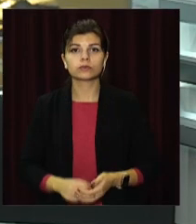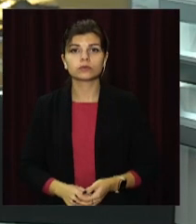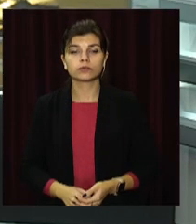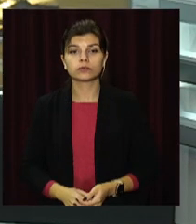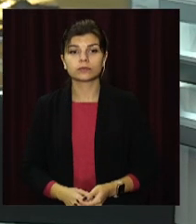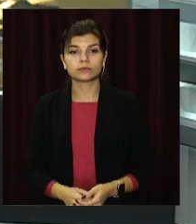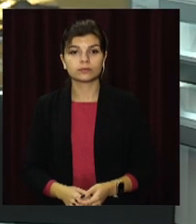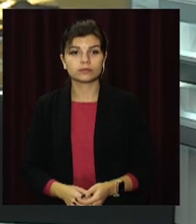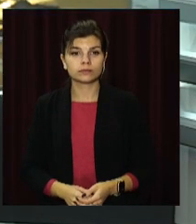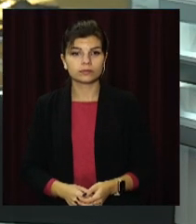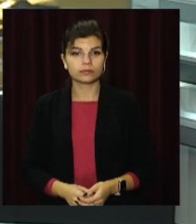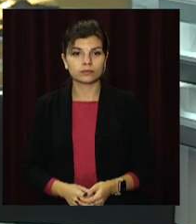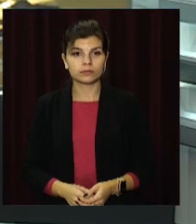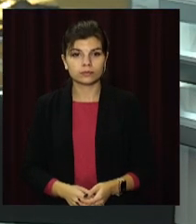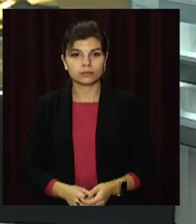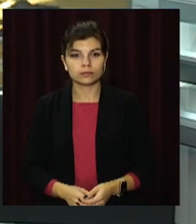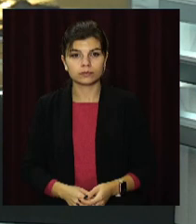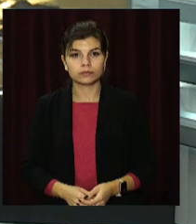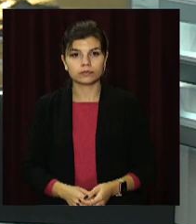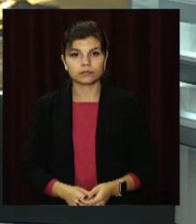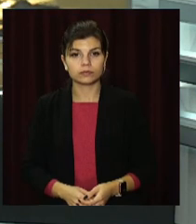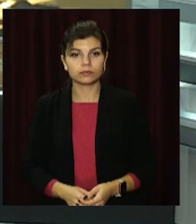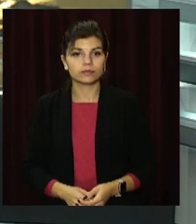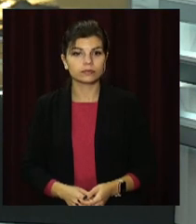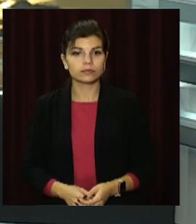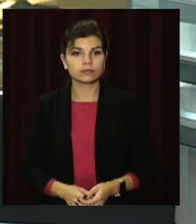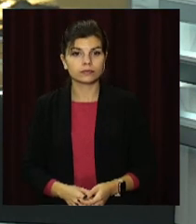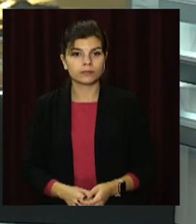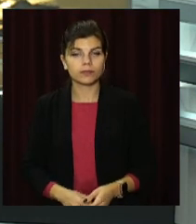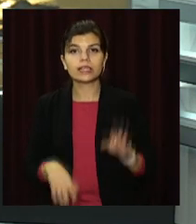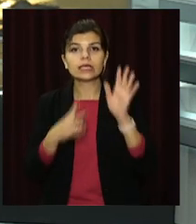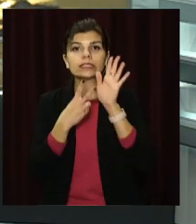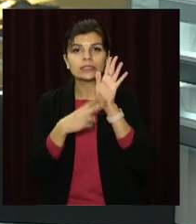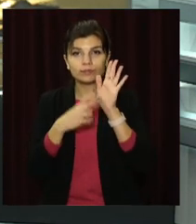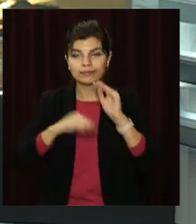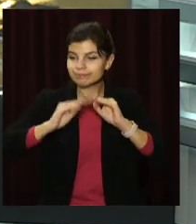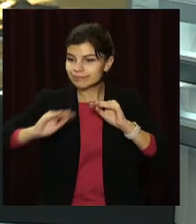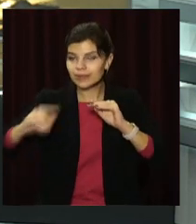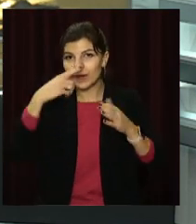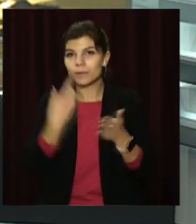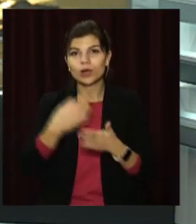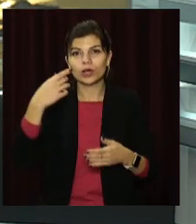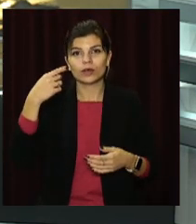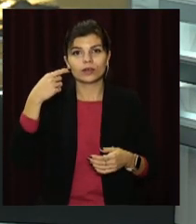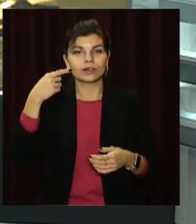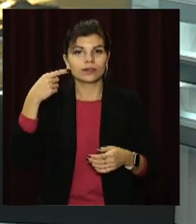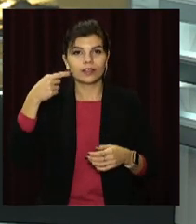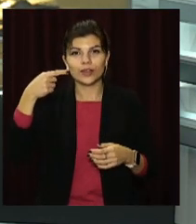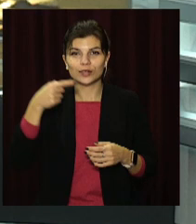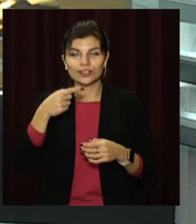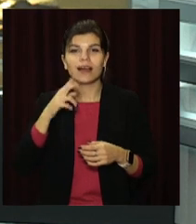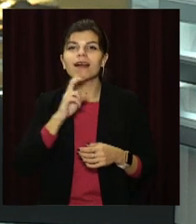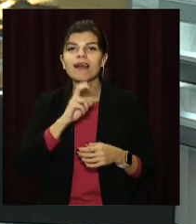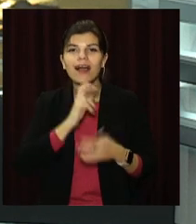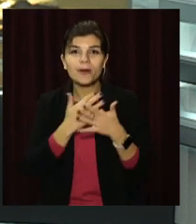70 саджанців і мажі тисячі філяжанок кави. Такий результат – благодійна акція «Обміняй каву на дерево». Ініціатор –